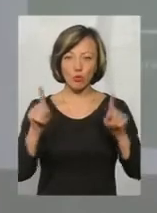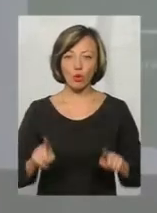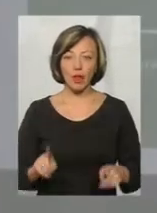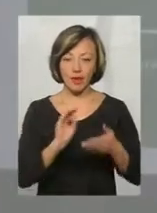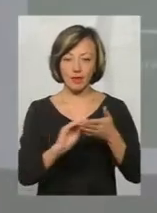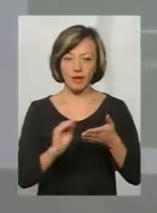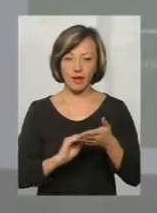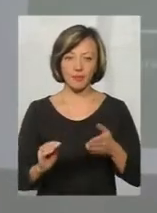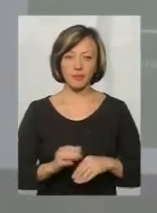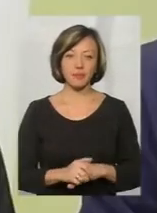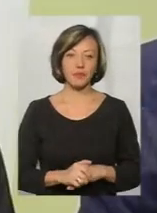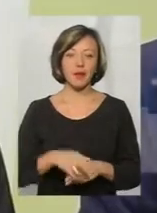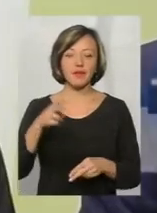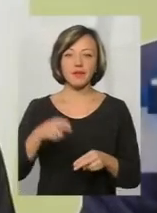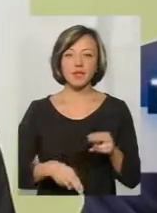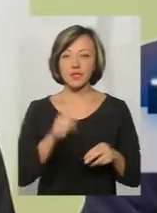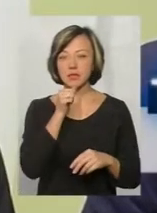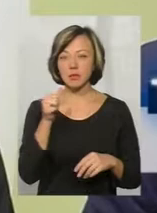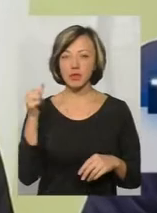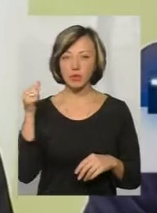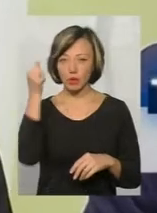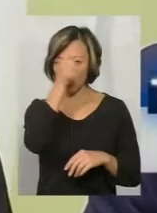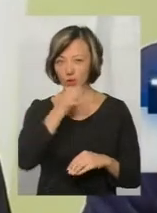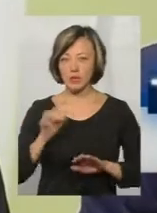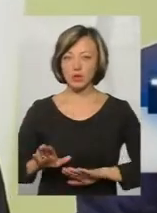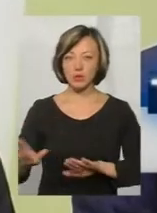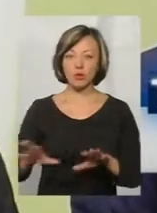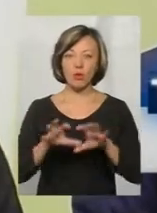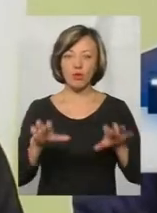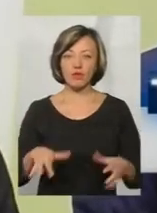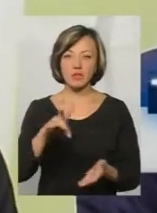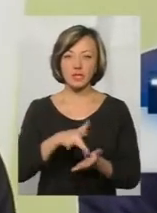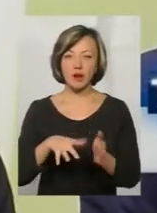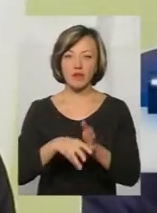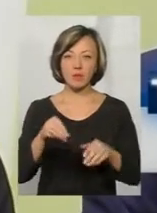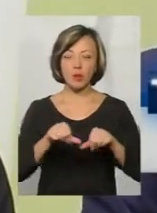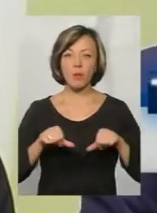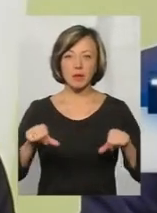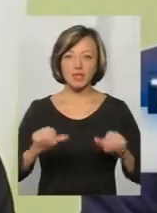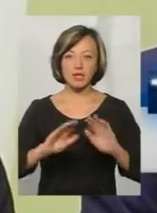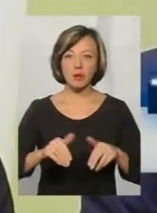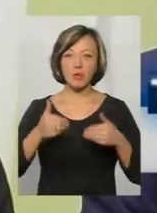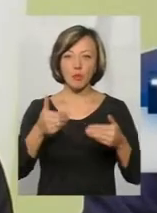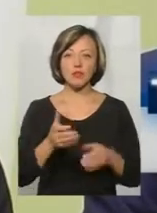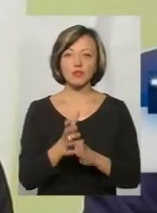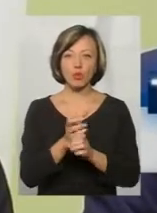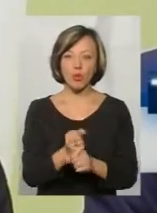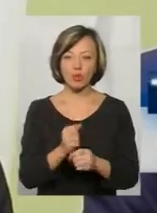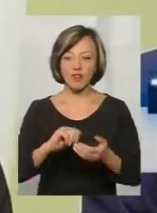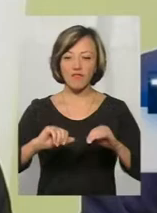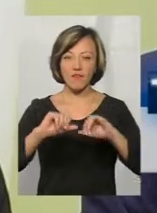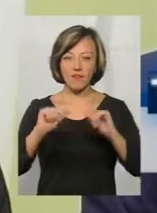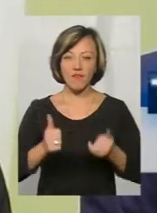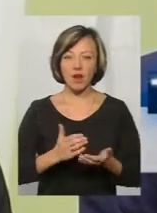В кінці минулого року заступник голови Центральної виборчої комісії запропонував скорочений варіант